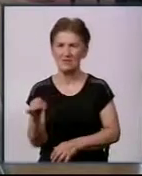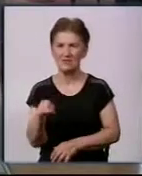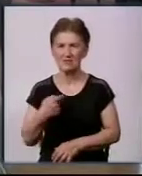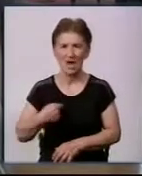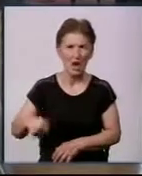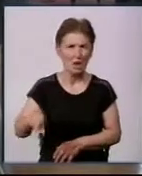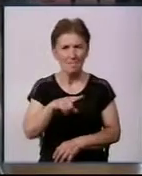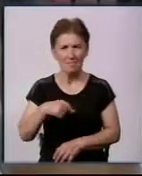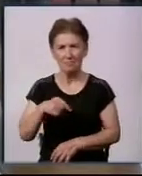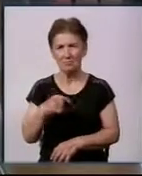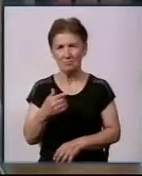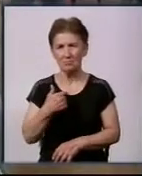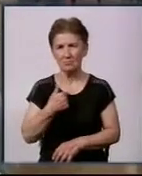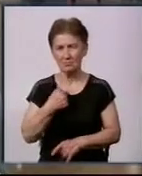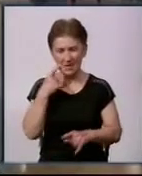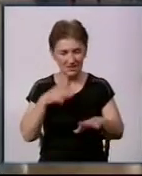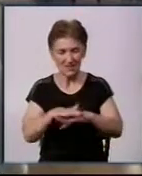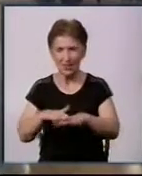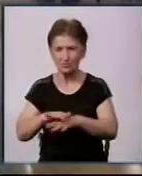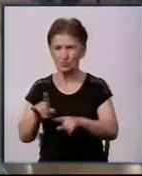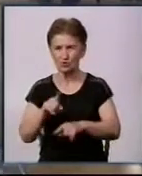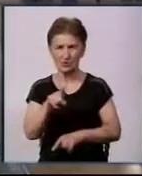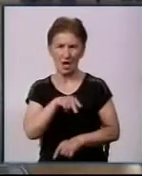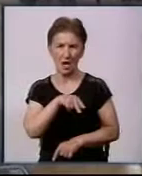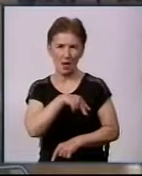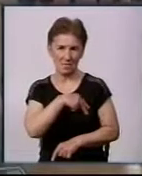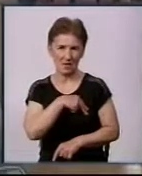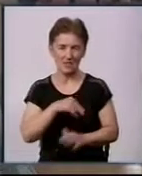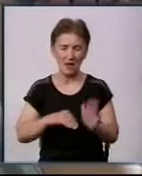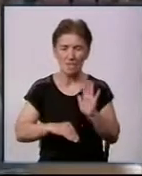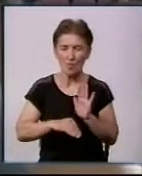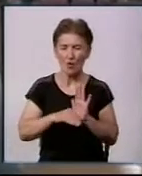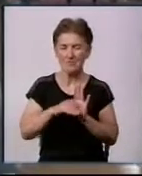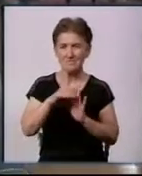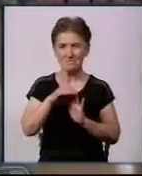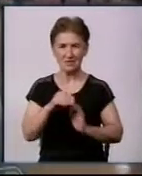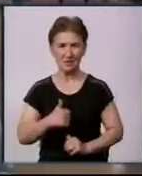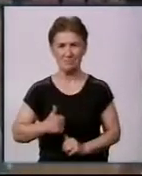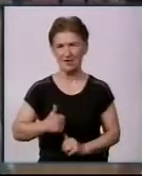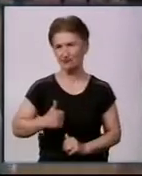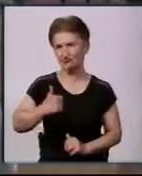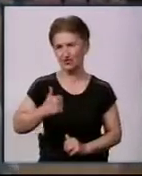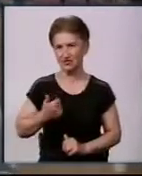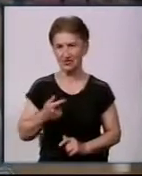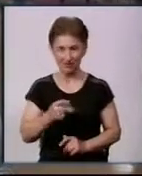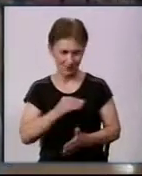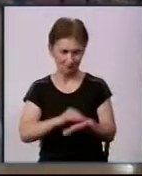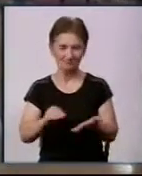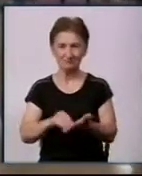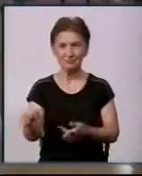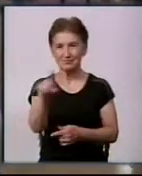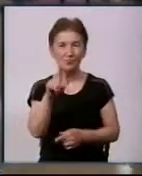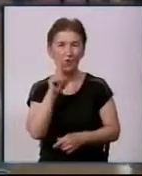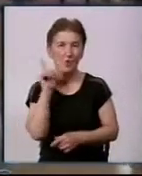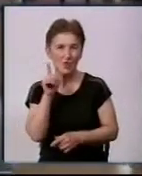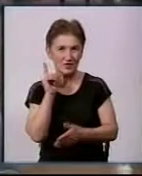щиро розраховуємо, що ця премія підніметь престиж журналістської професії, надихне молодих журналістів